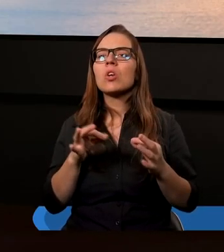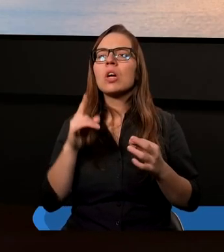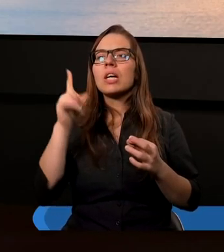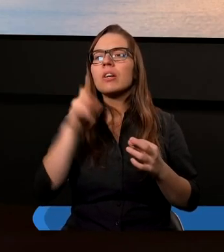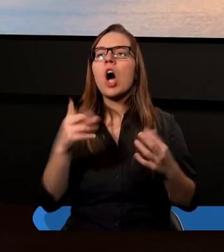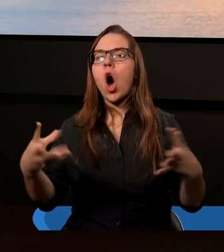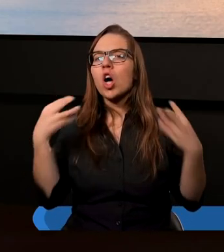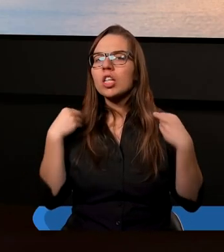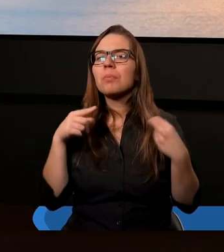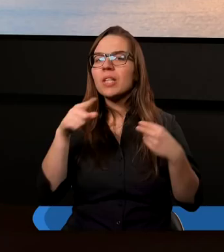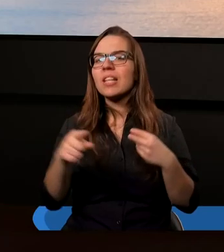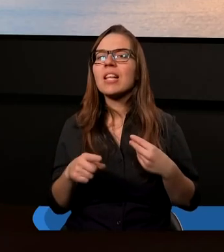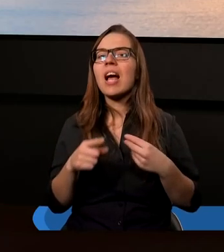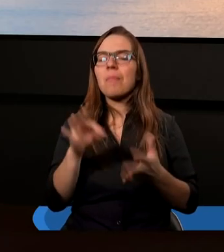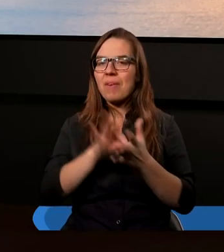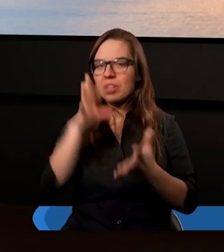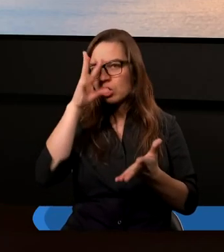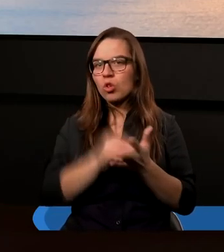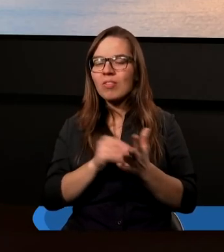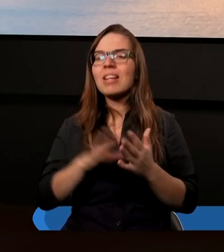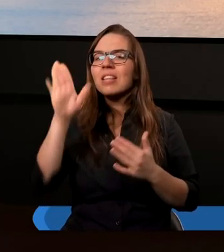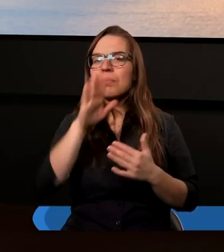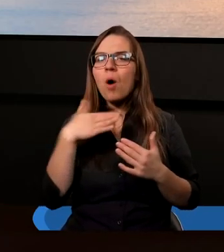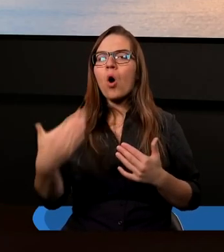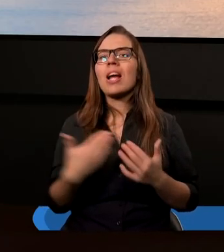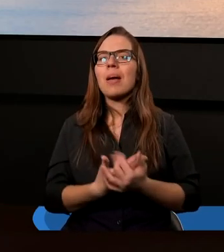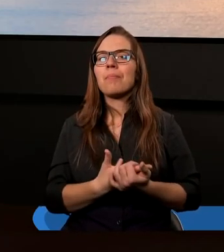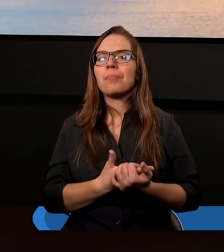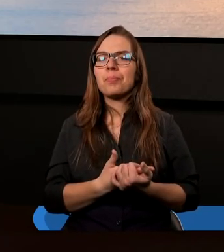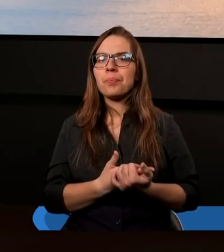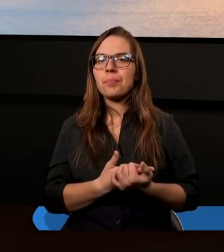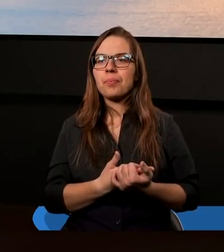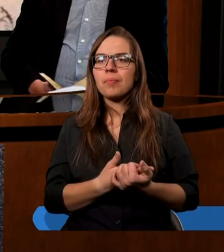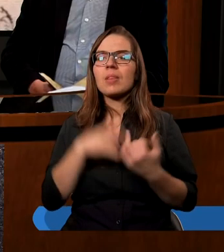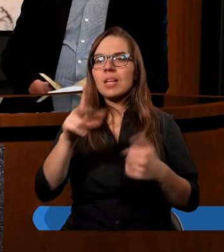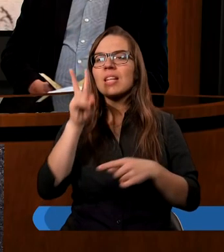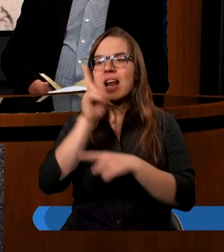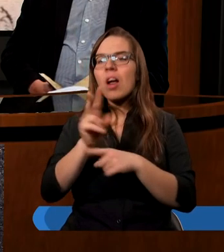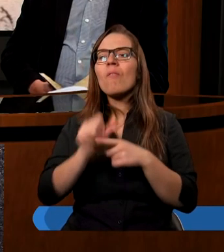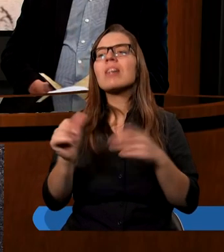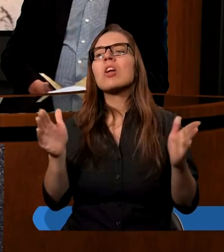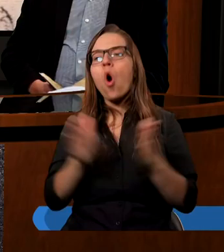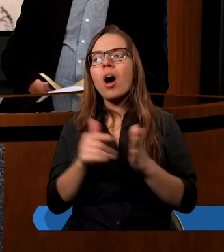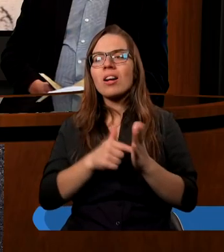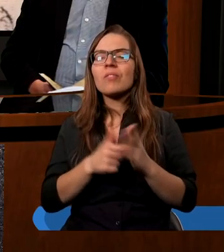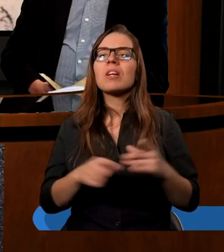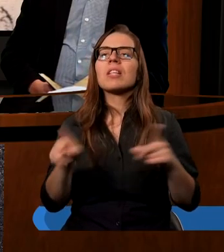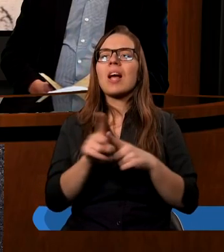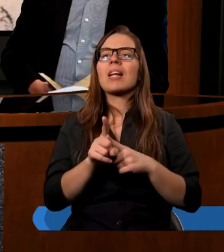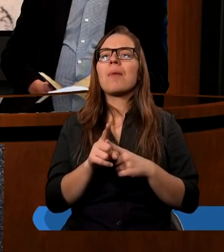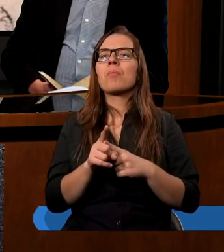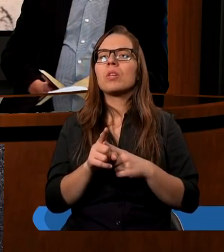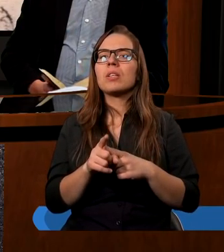się zatrzymujemy właśnie w tych doświadczeniach, naszych doświadczeniach z Bogiem, prawda? To jest... Zaufanie jest bardzo ograniczone. Tak, tak. Co,